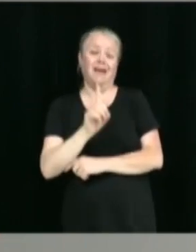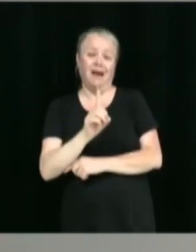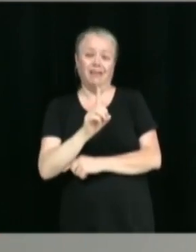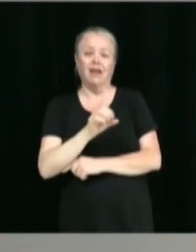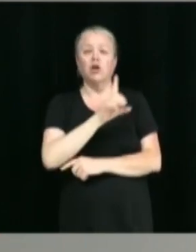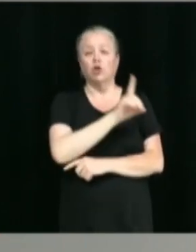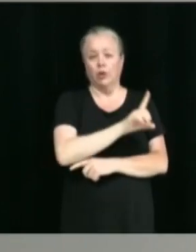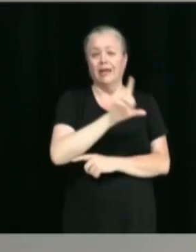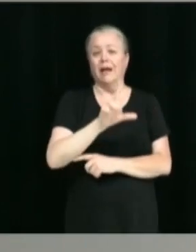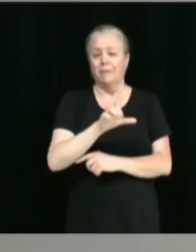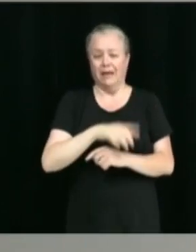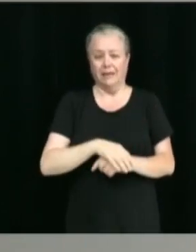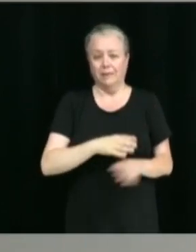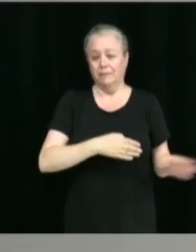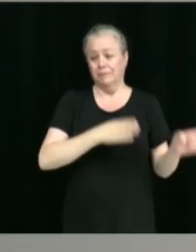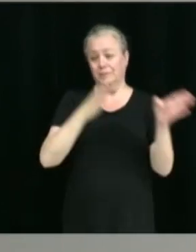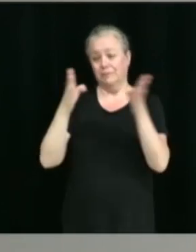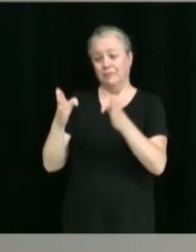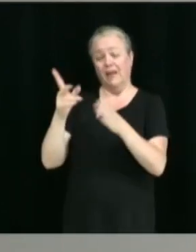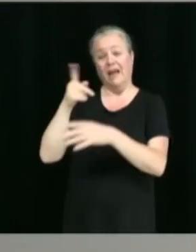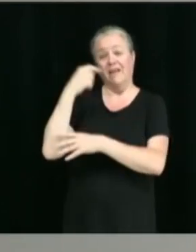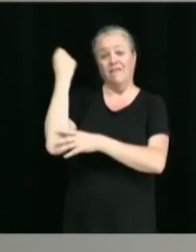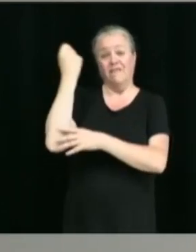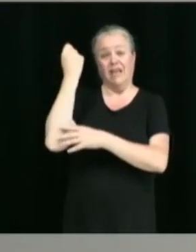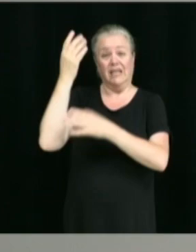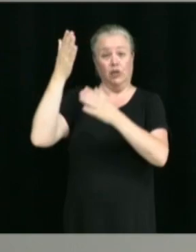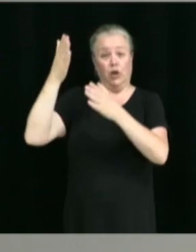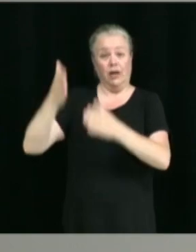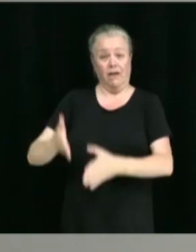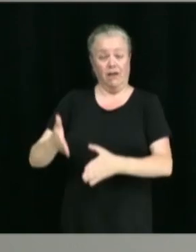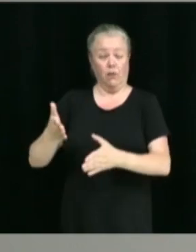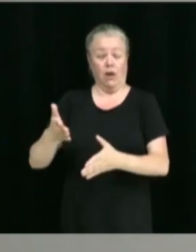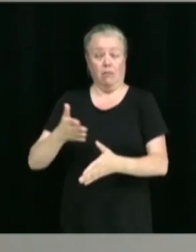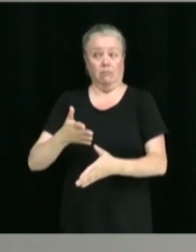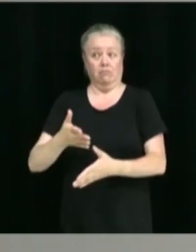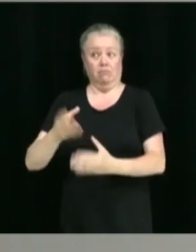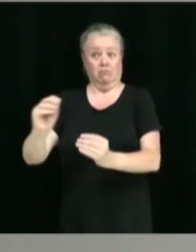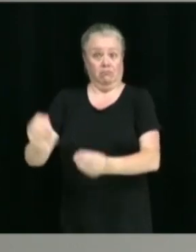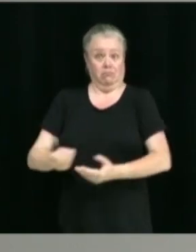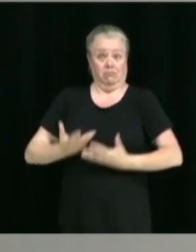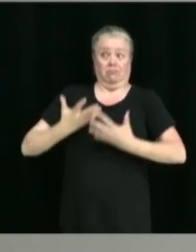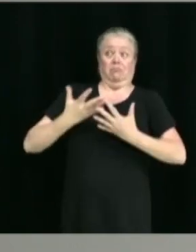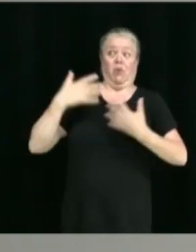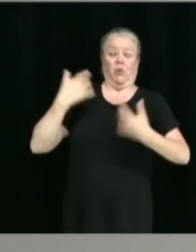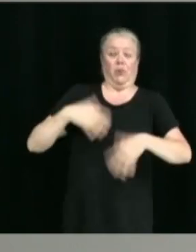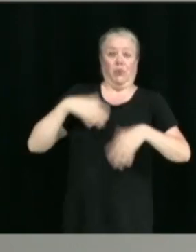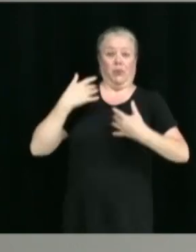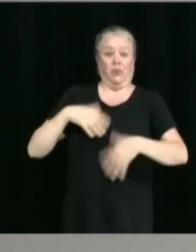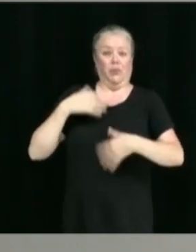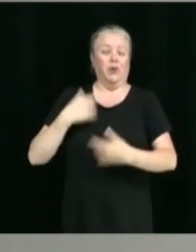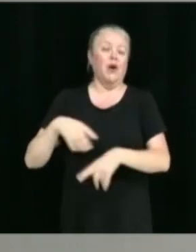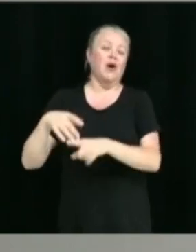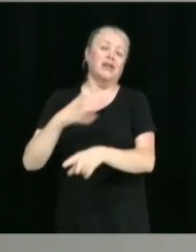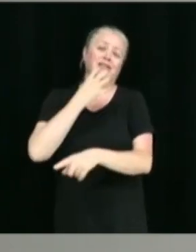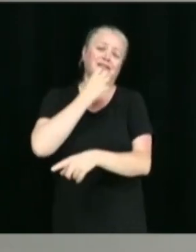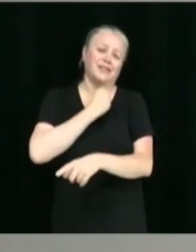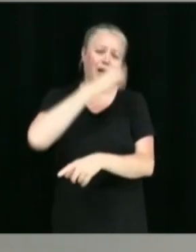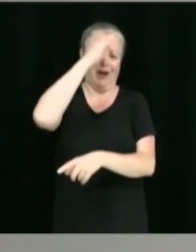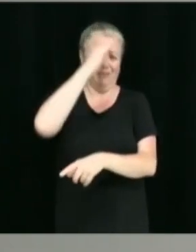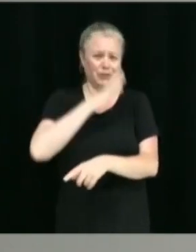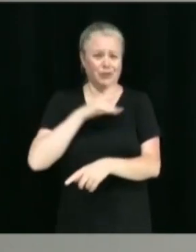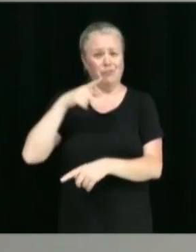Dans la catégorie Victoria-Villois et Victoria-Villoise inspirant-inspirant, bien, c'est notre cher M. Pierre Bruneau.